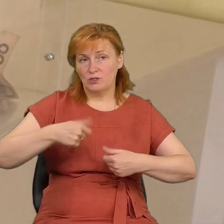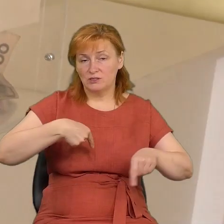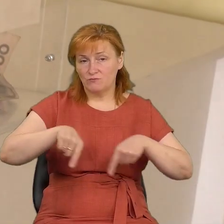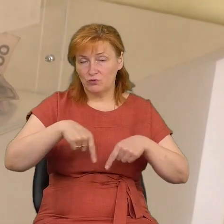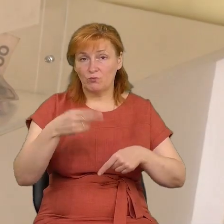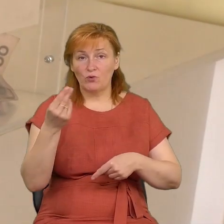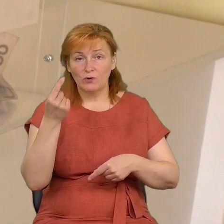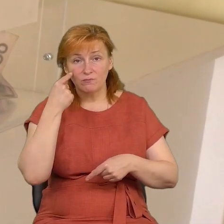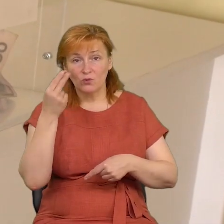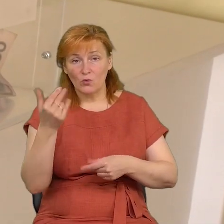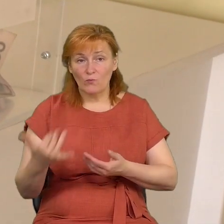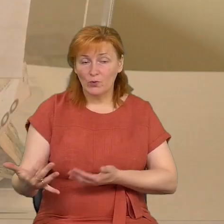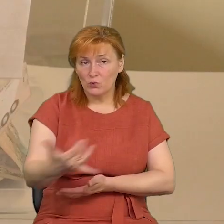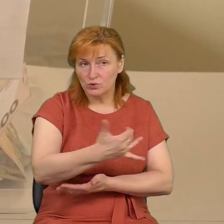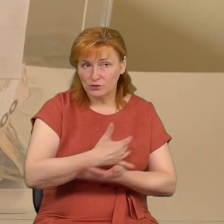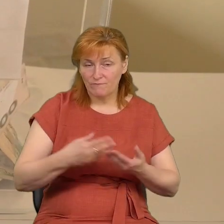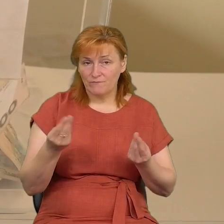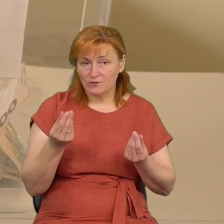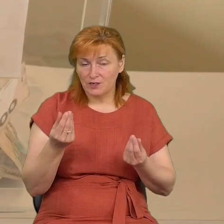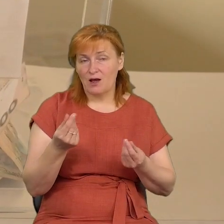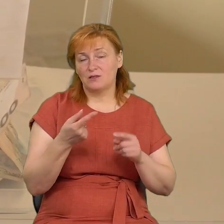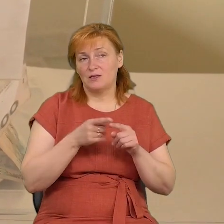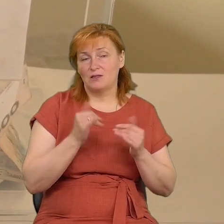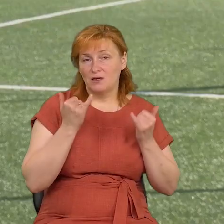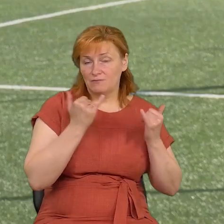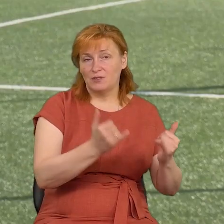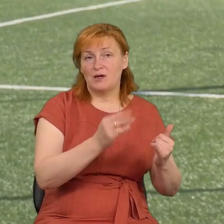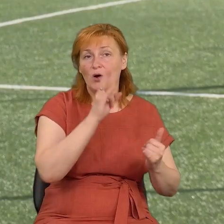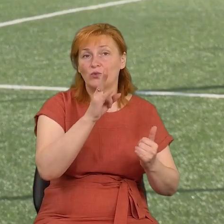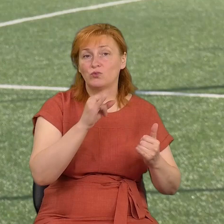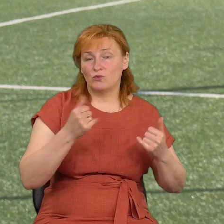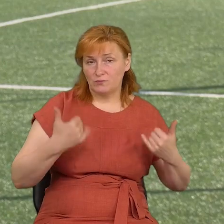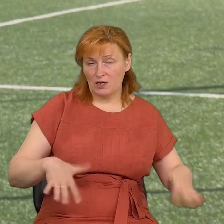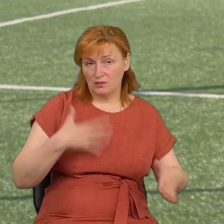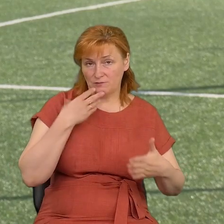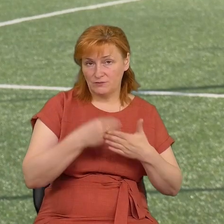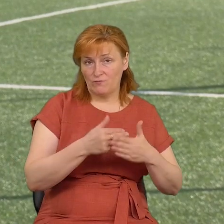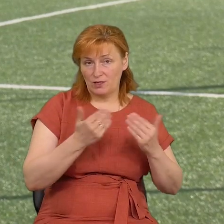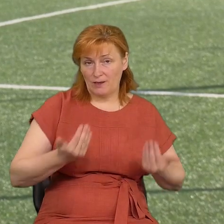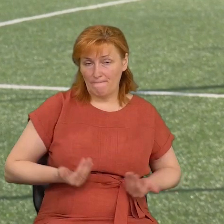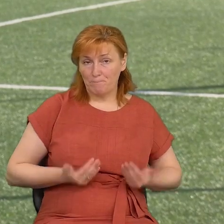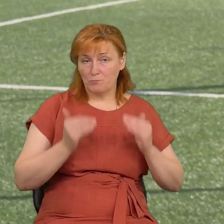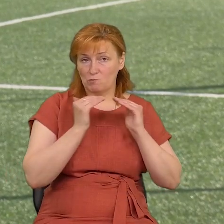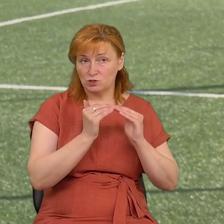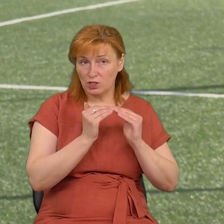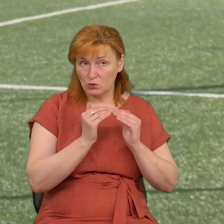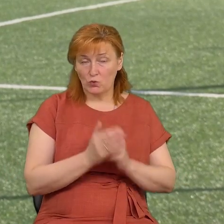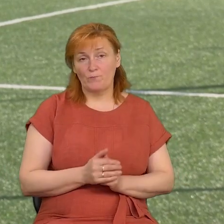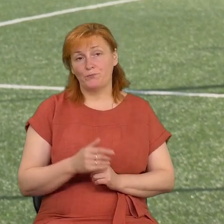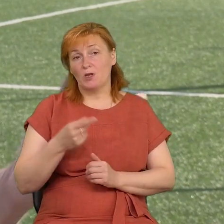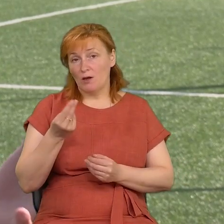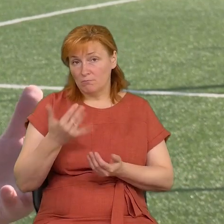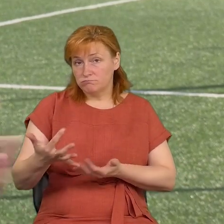які втратили своє житло внаслідок російської агресії. Ці кошти підуть, офіційно я відзвітуюсь